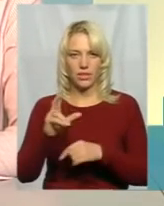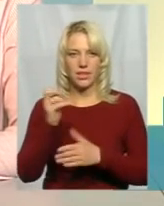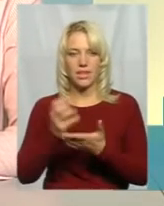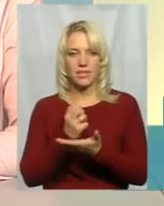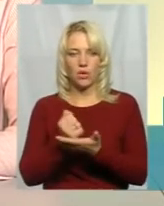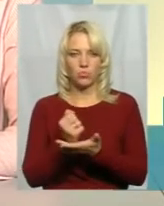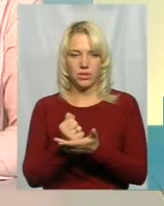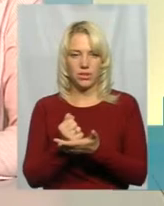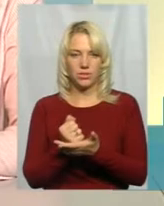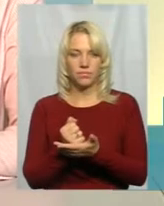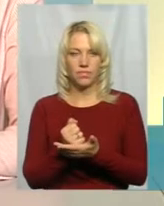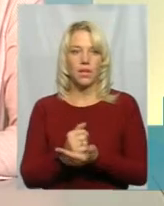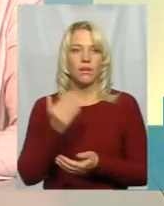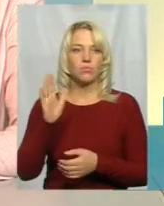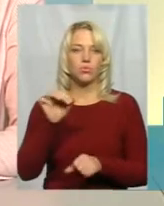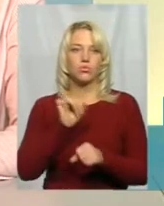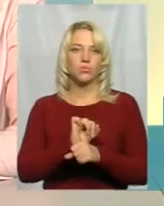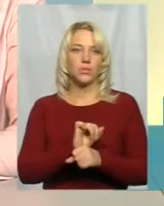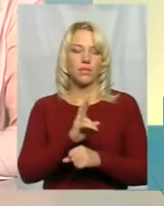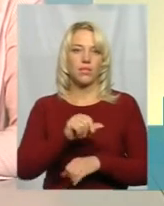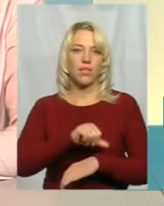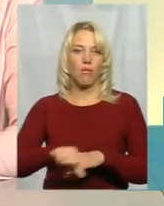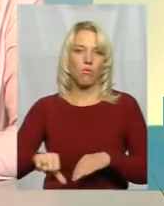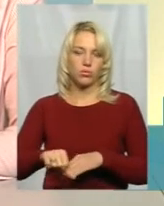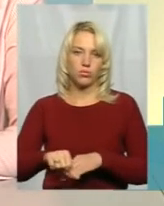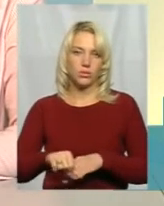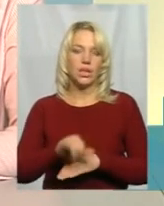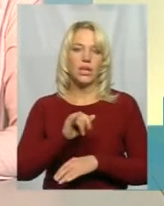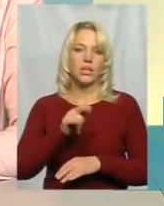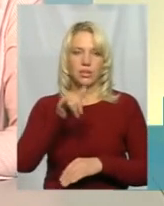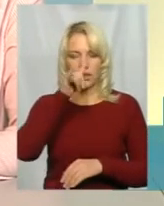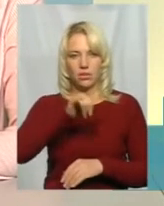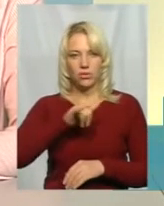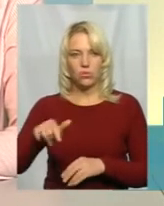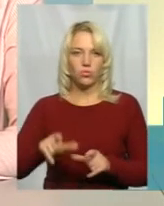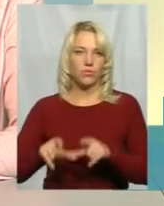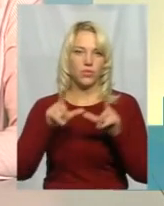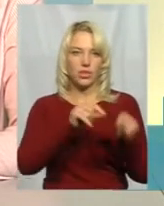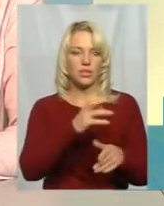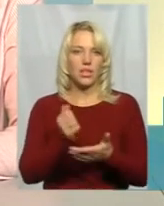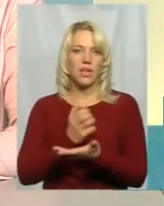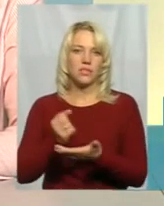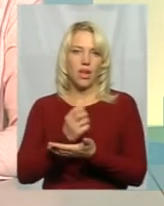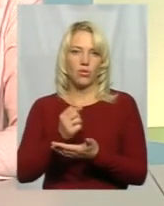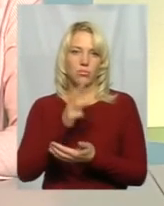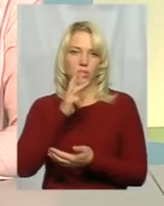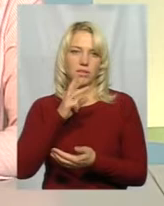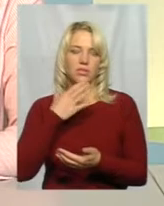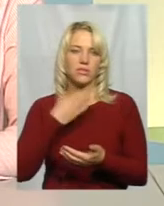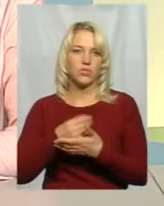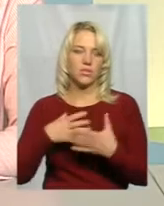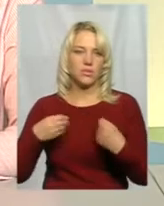заробітки, будуть зупиняти на кордоні і вони не зможуть виїхати, заробити кошти для сім'ї.